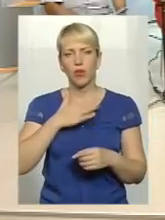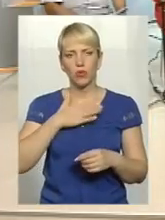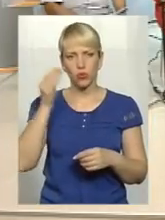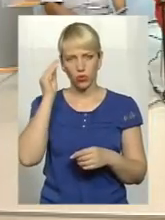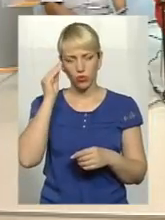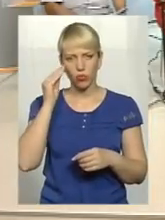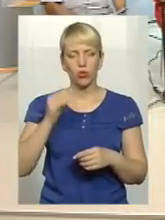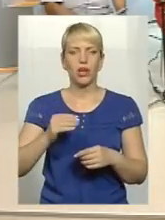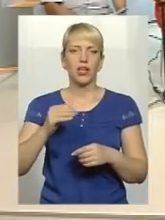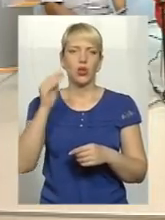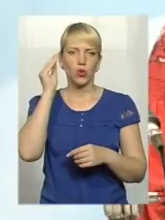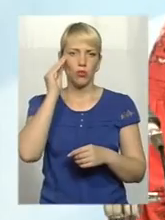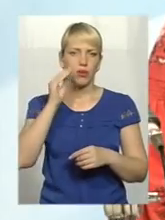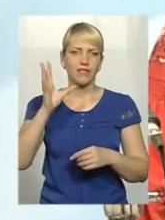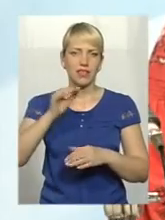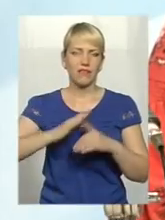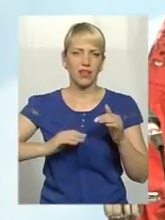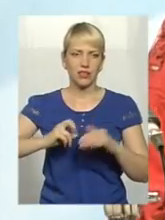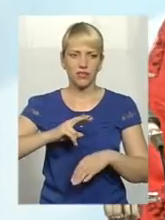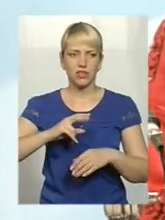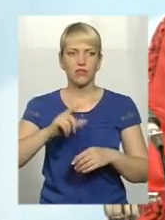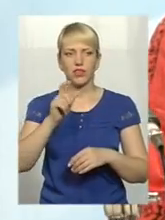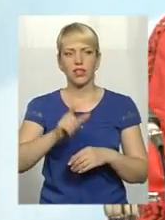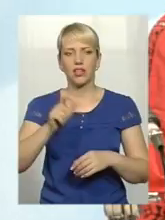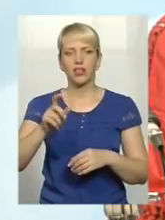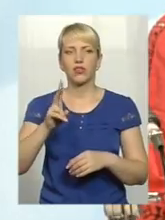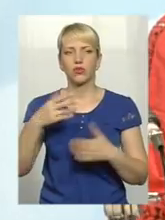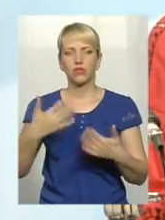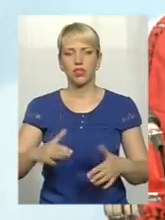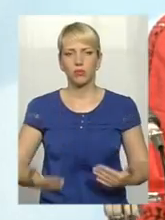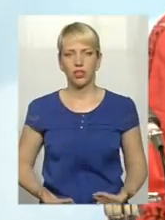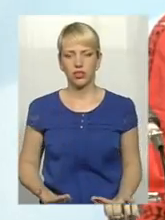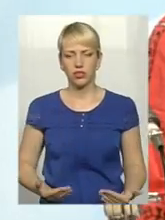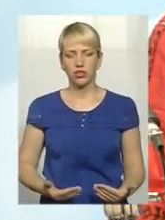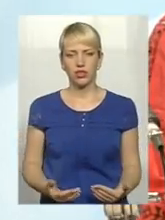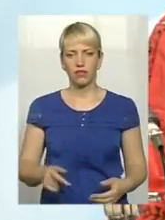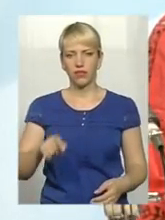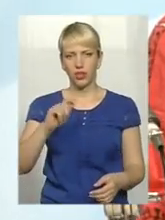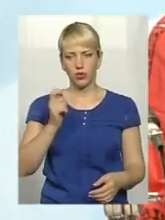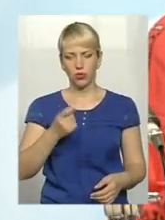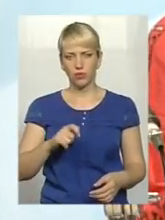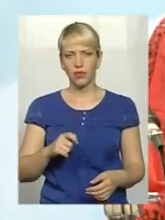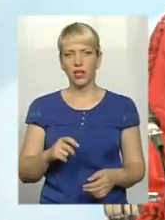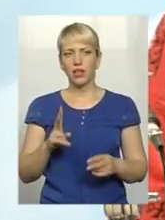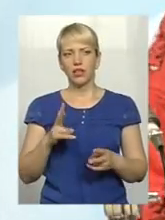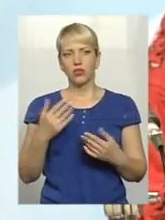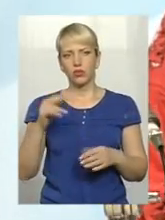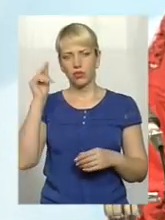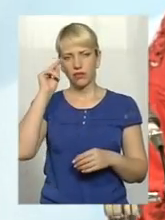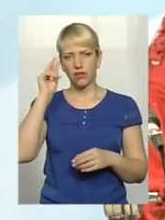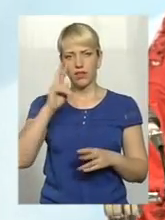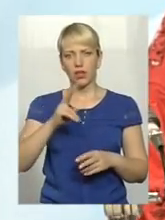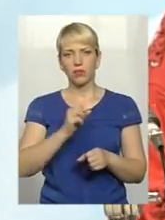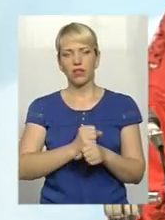фахівців, фахівців країн, які вже пережили війну, і які вже вивчили, як